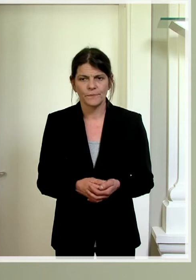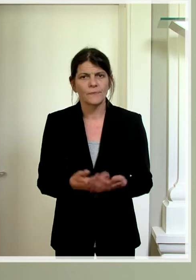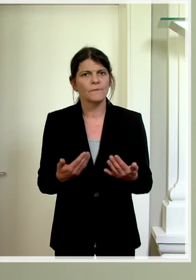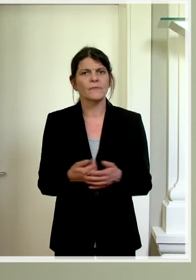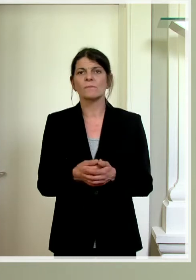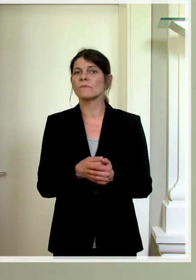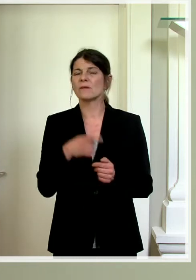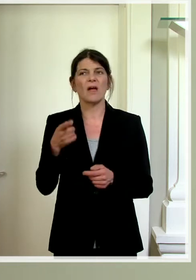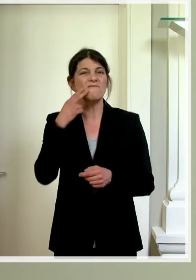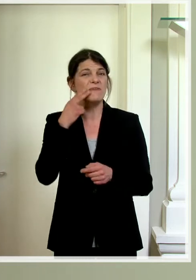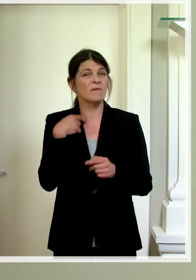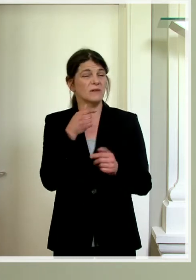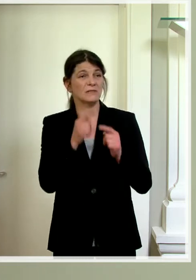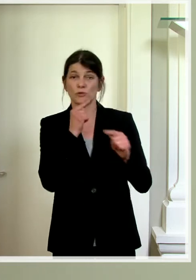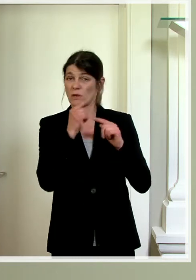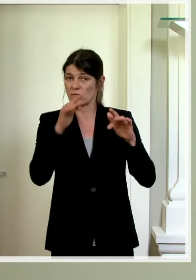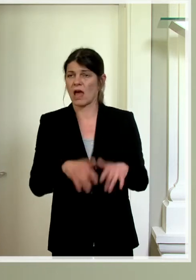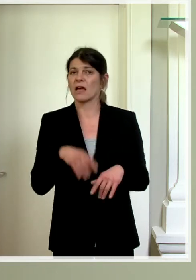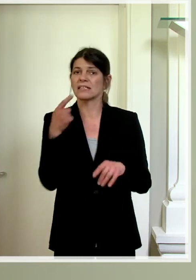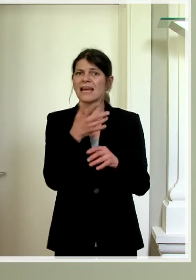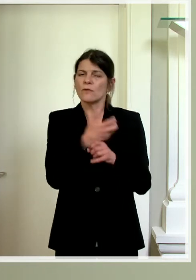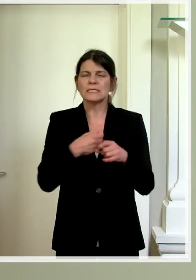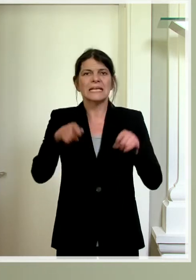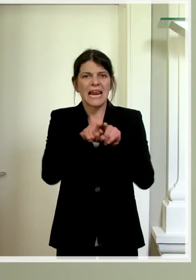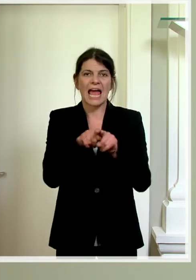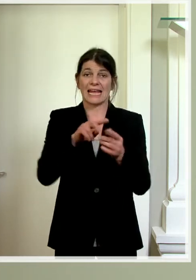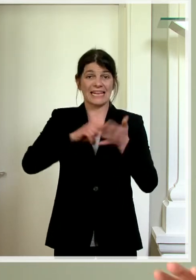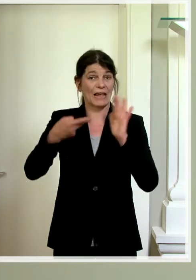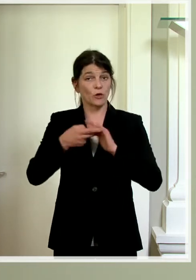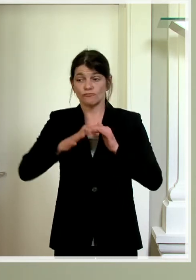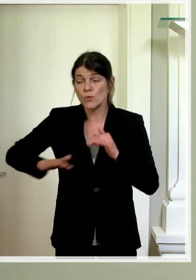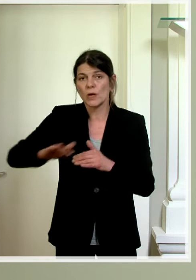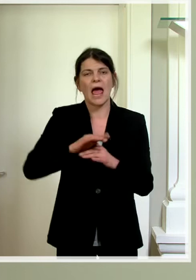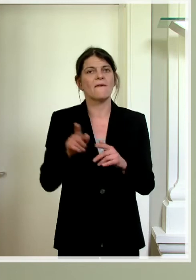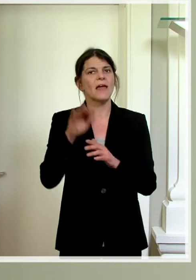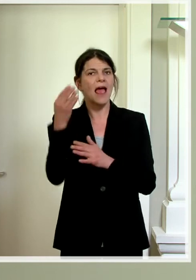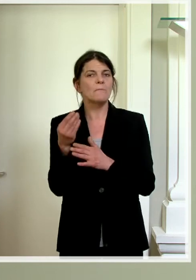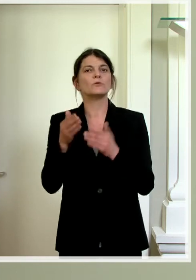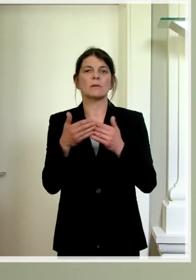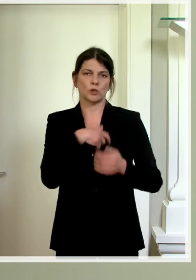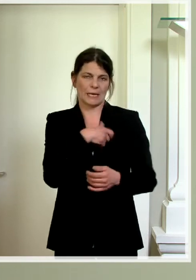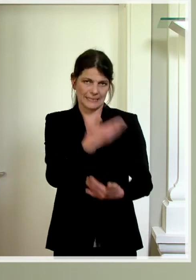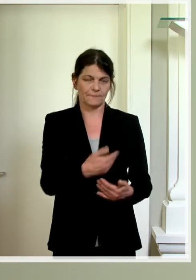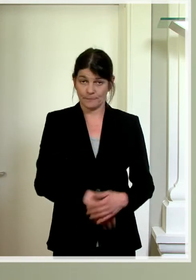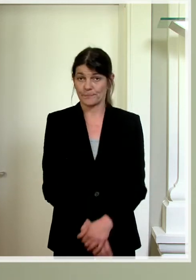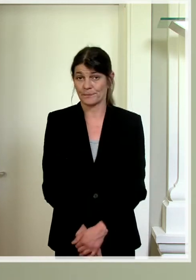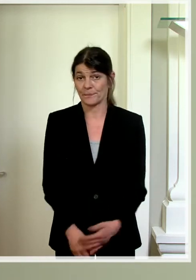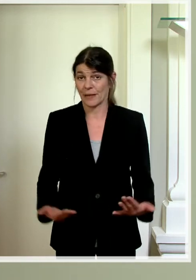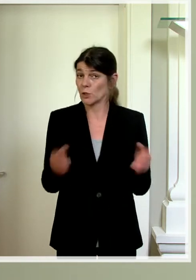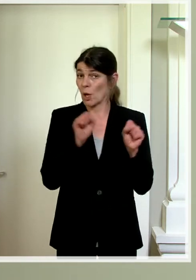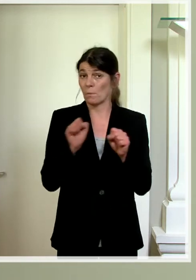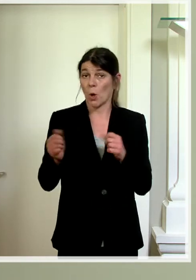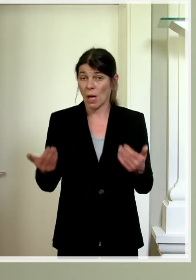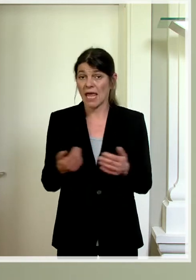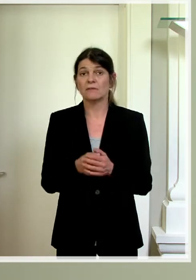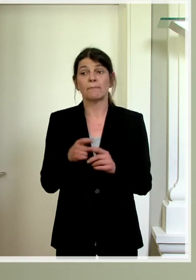Unternehmen, mit dem wir im Gespräch sind, die nutzen dieselbe technologische Basis wie die App in der Schweiz. Also es wäre möglich,